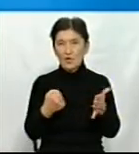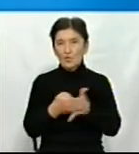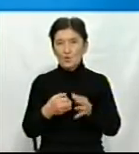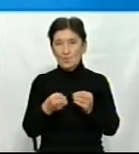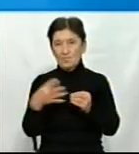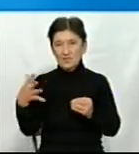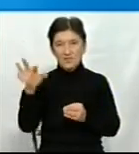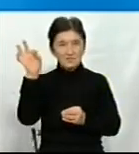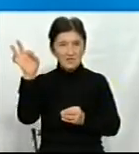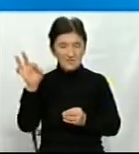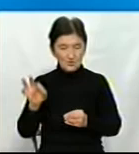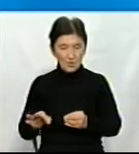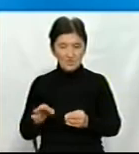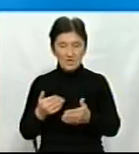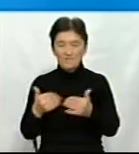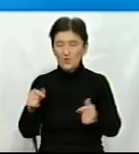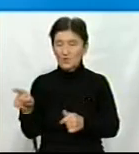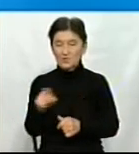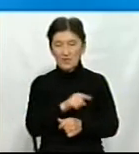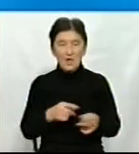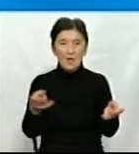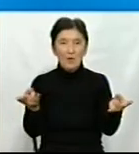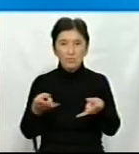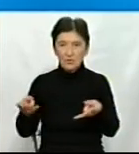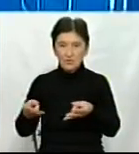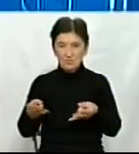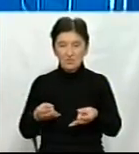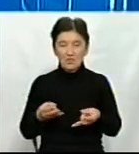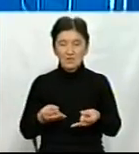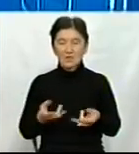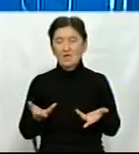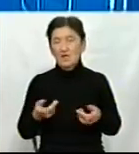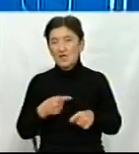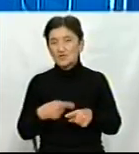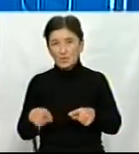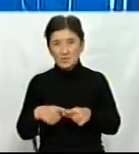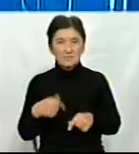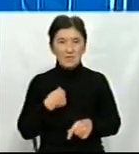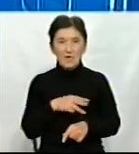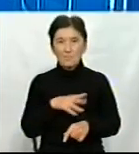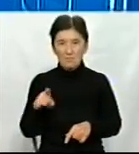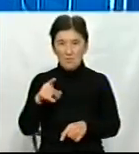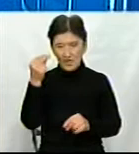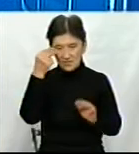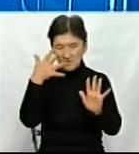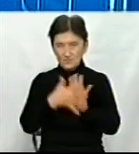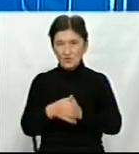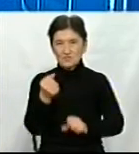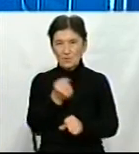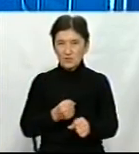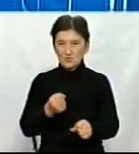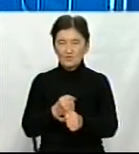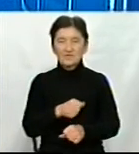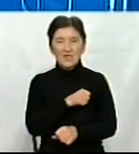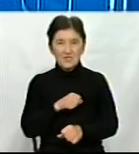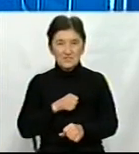можливо дійде від наших тих потреб, які нам треба. Тобто це не суттєво для ваших. Скоріше ми навчилися працювати самостійно, працювати